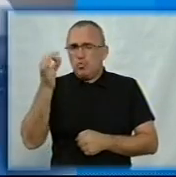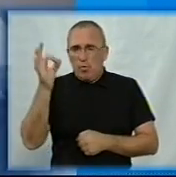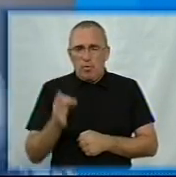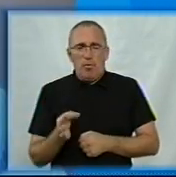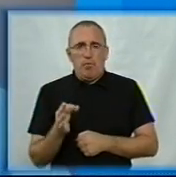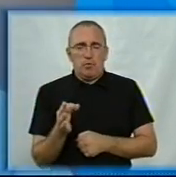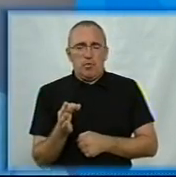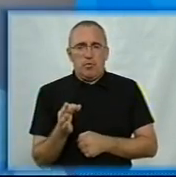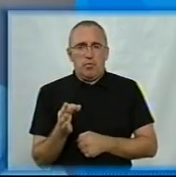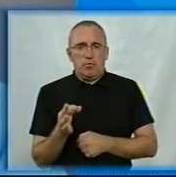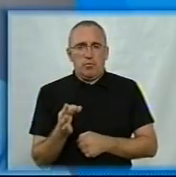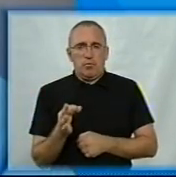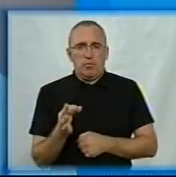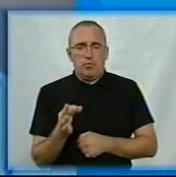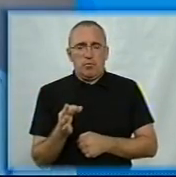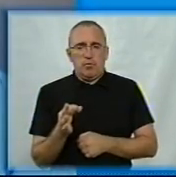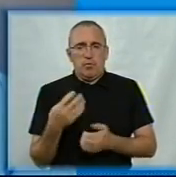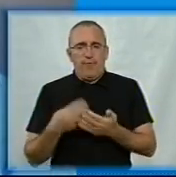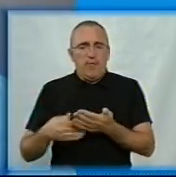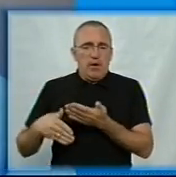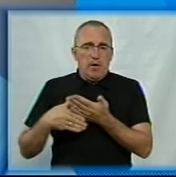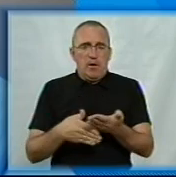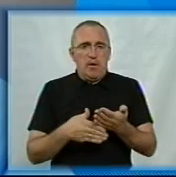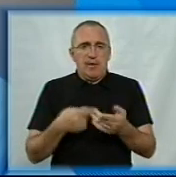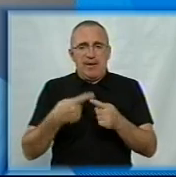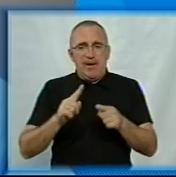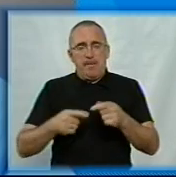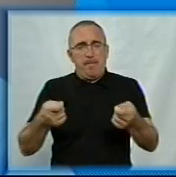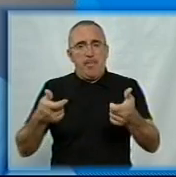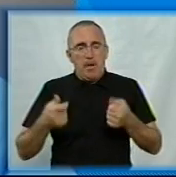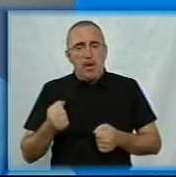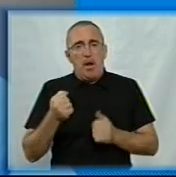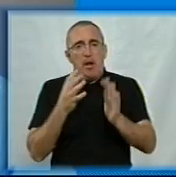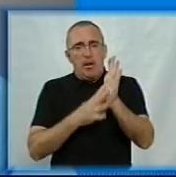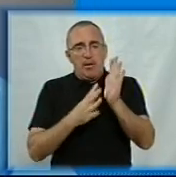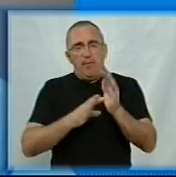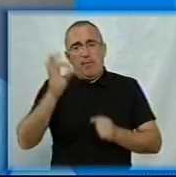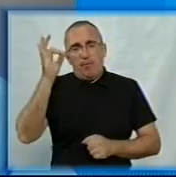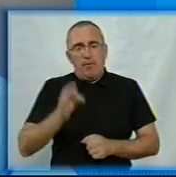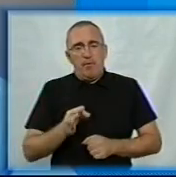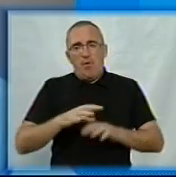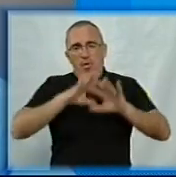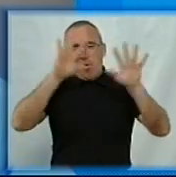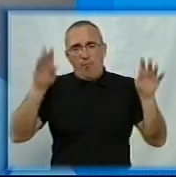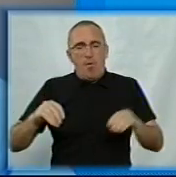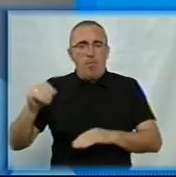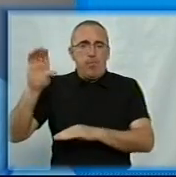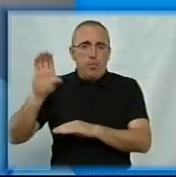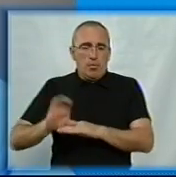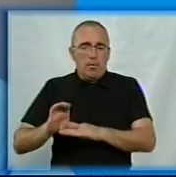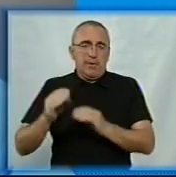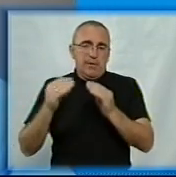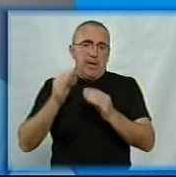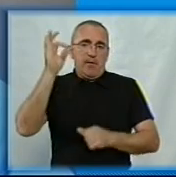фінансування за цими пакетами, а 90% за глупальним бюджетом і, відповідно,